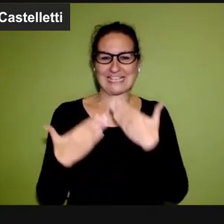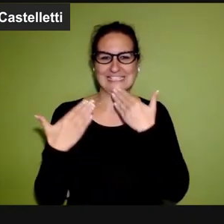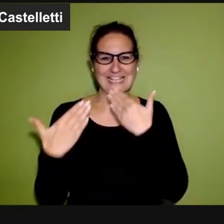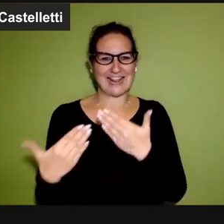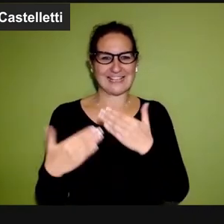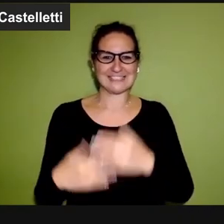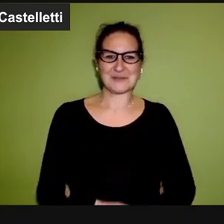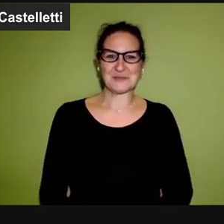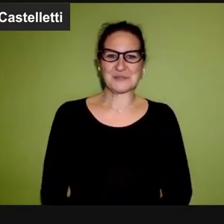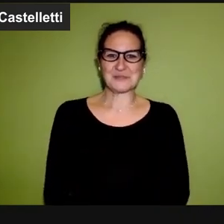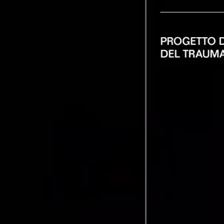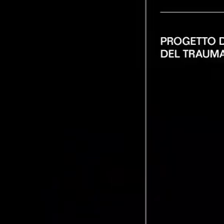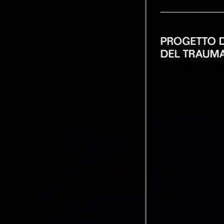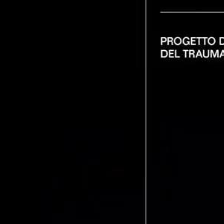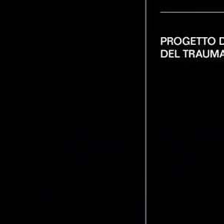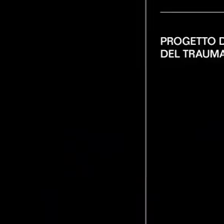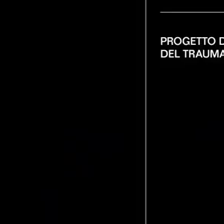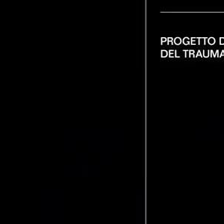Grazie a voi.